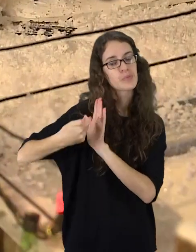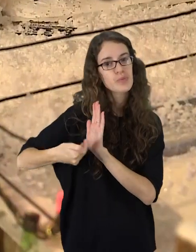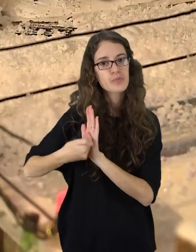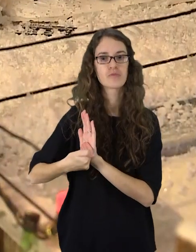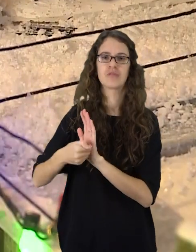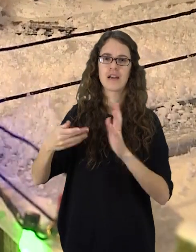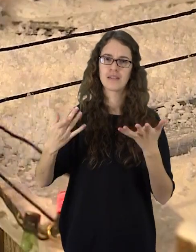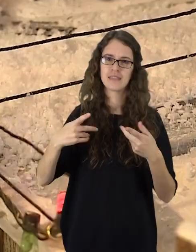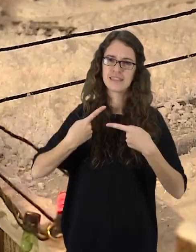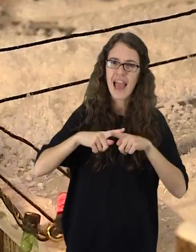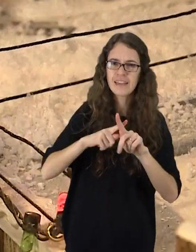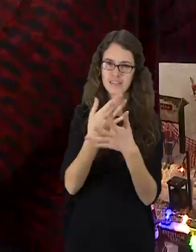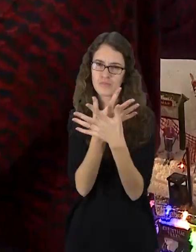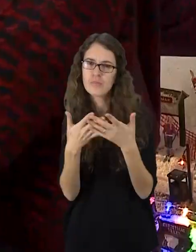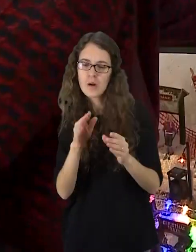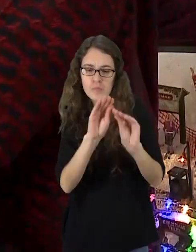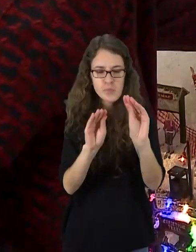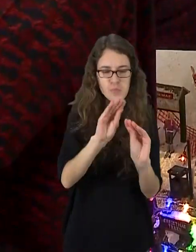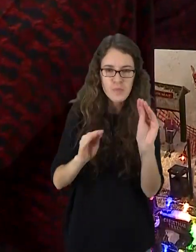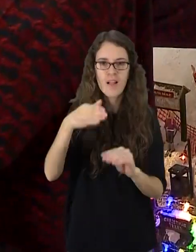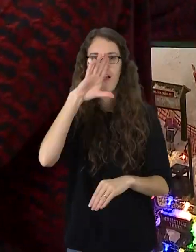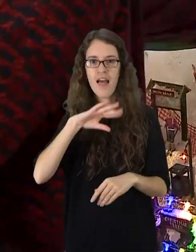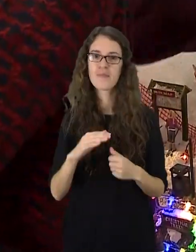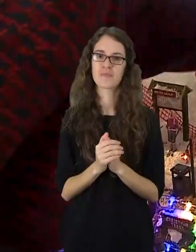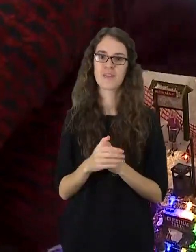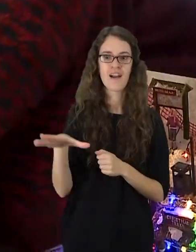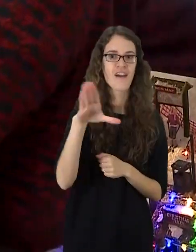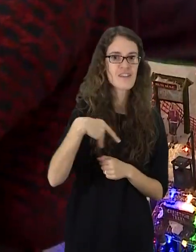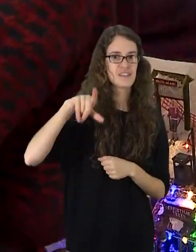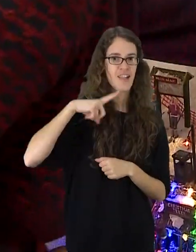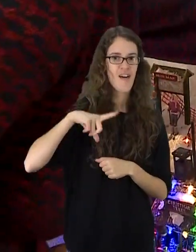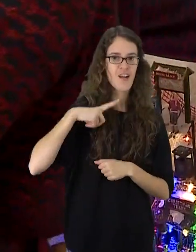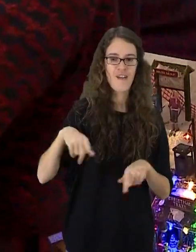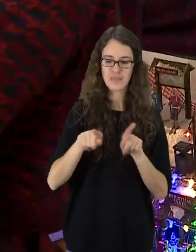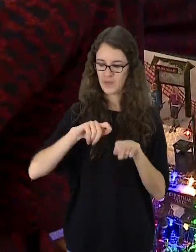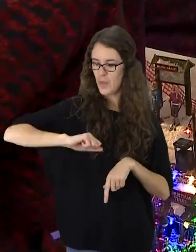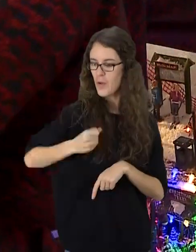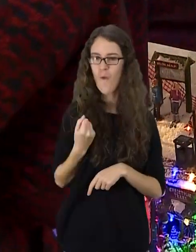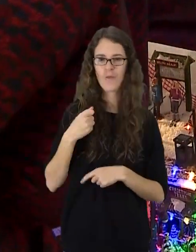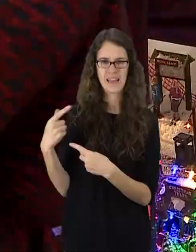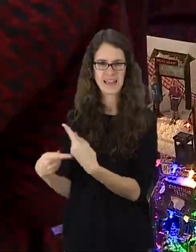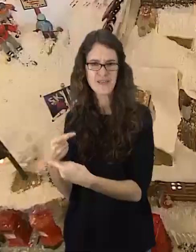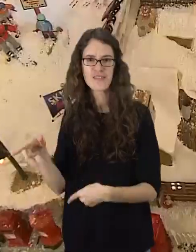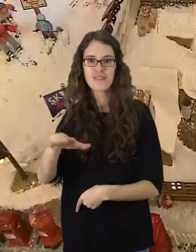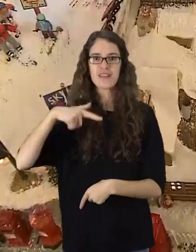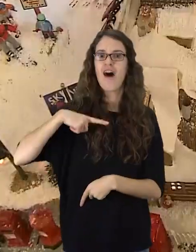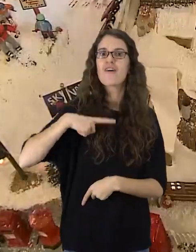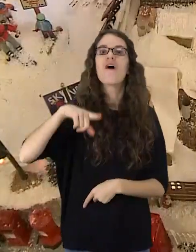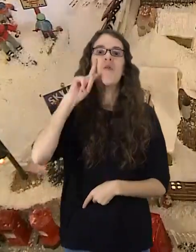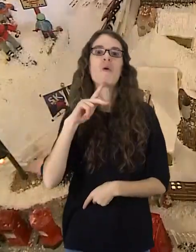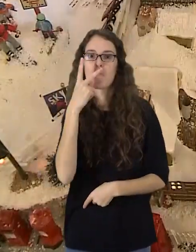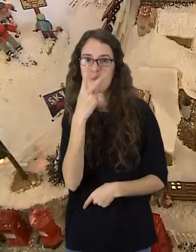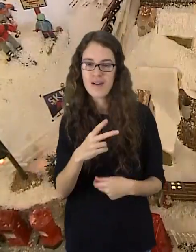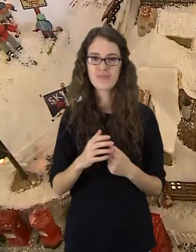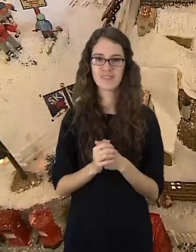kiti prisidėjo prie techninių sprendimų. Galutinio rezultato laukia ne tik šeimos nariai, bet ir draugai, giminaičiai. Ponerasa jo